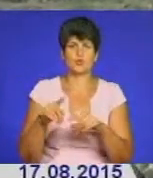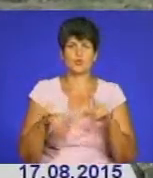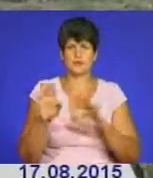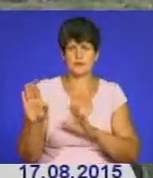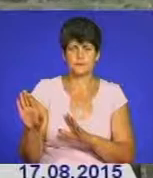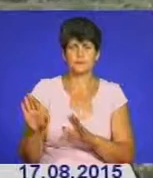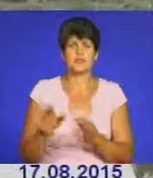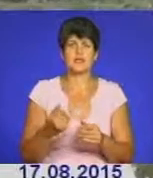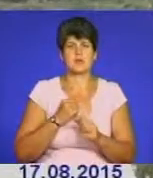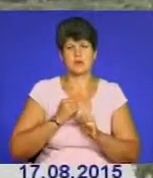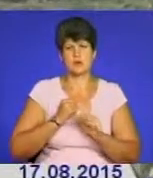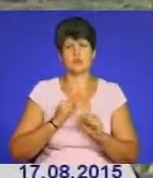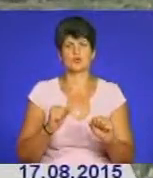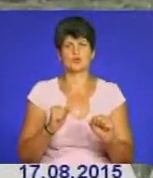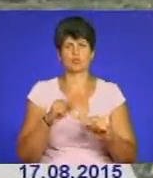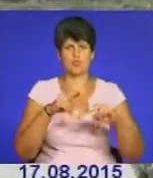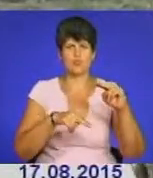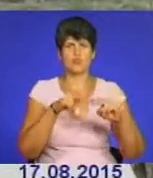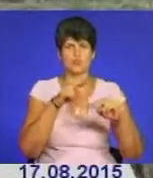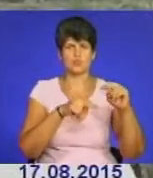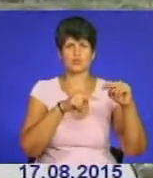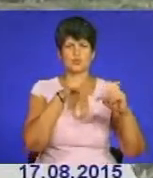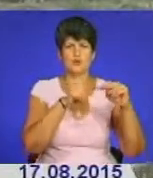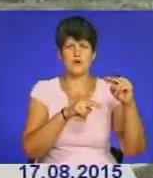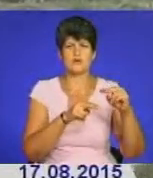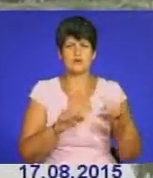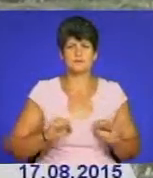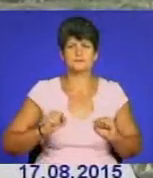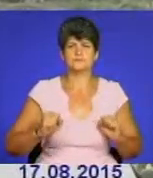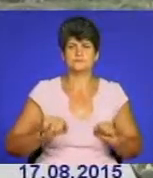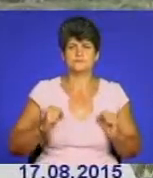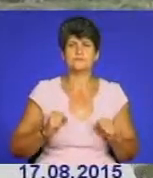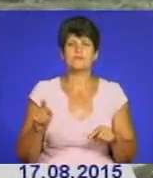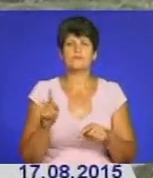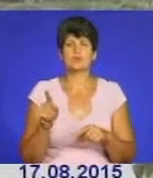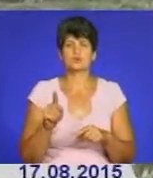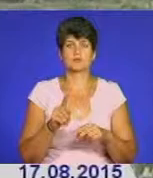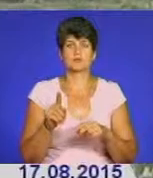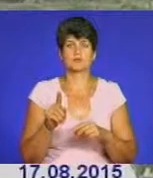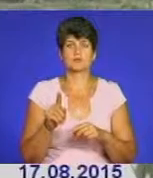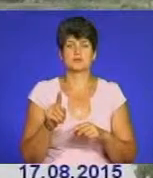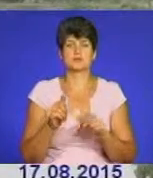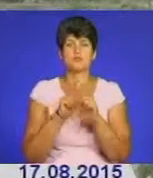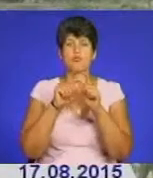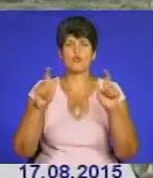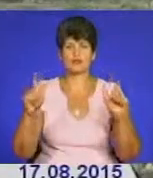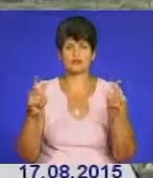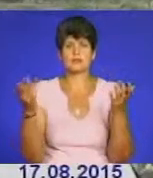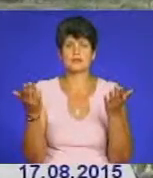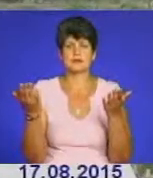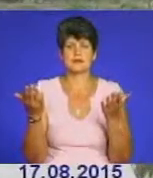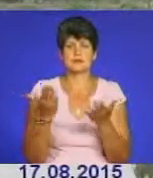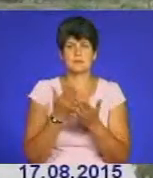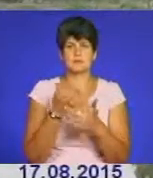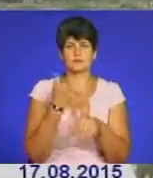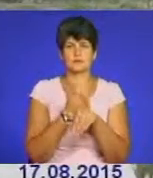ми успішно з цим справилися завданням і хочу висловити слова щирої вдячності кожному будівельнику, котрий